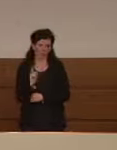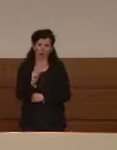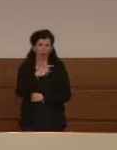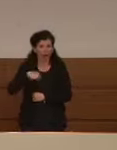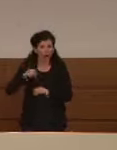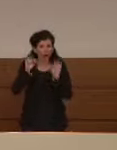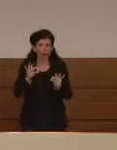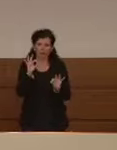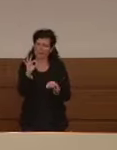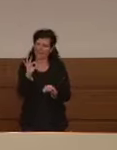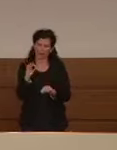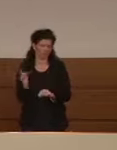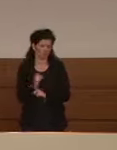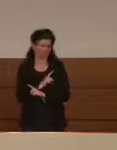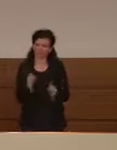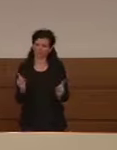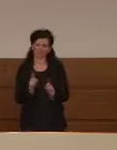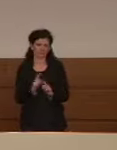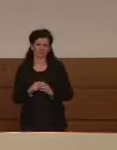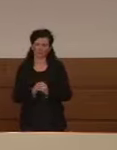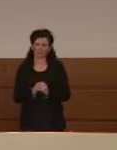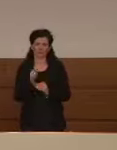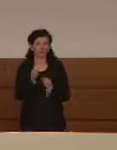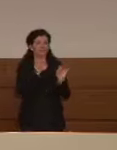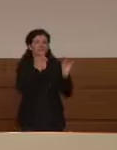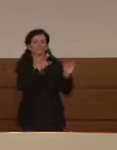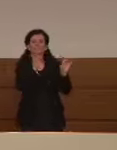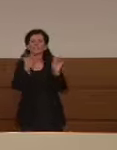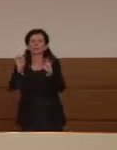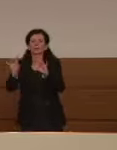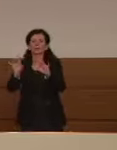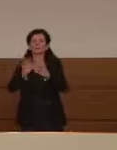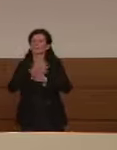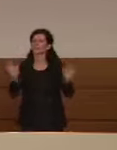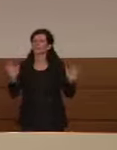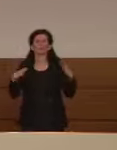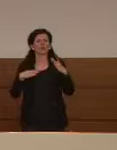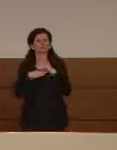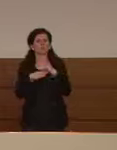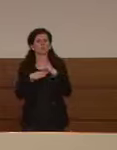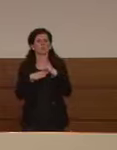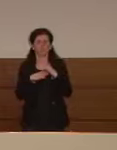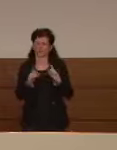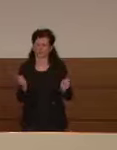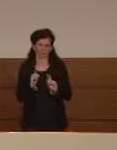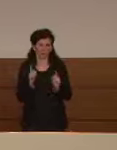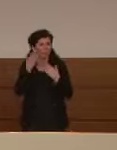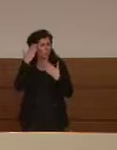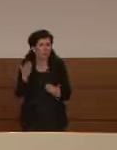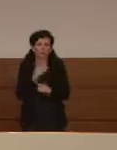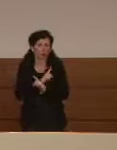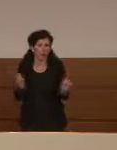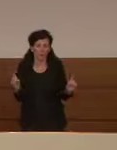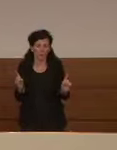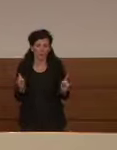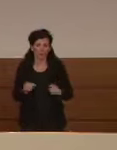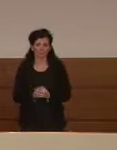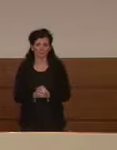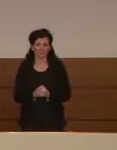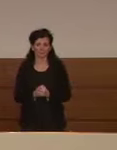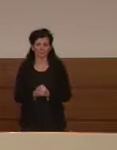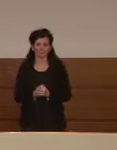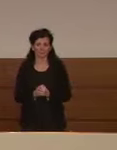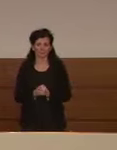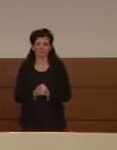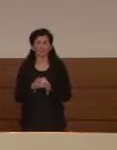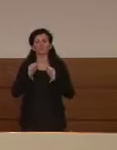cioè il virus non stopperà la sua circolazione purtroppo no perché forse a